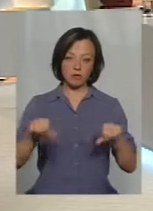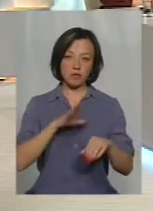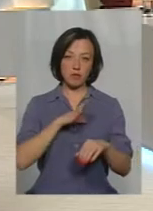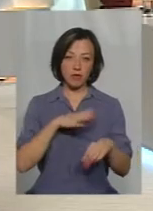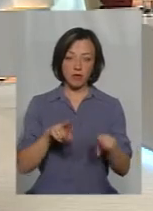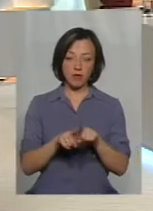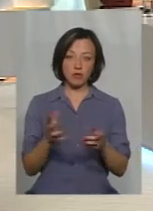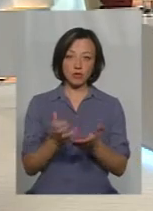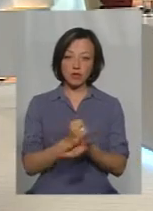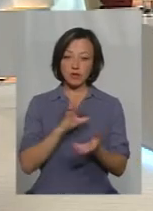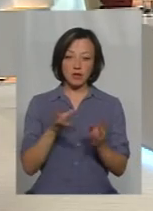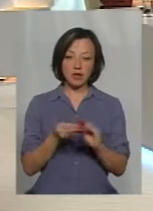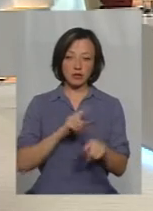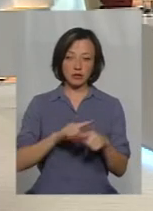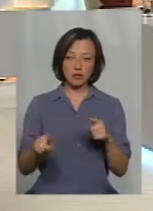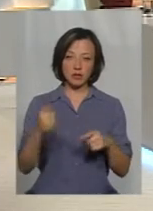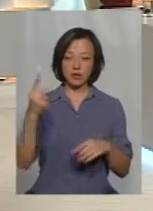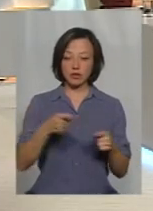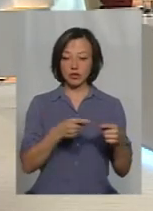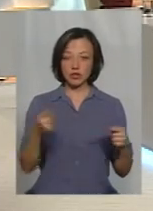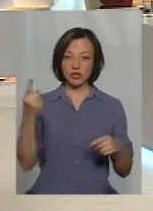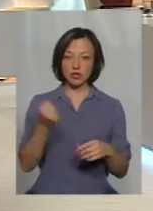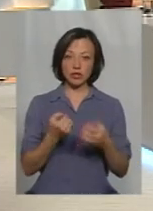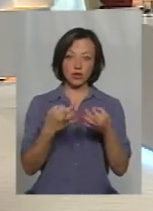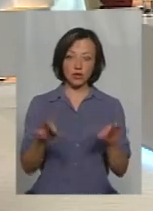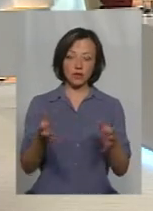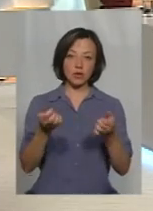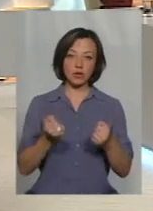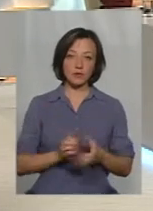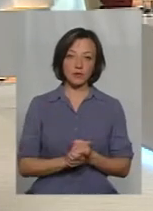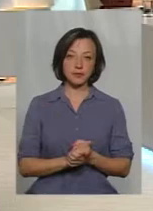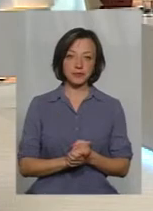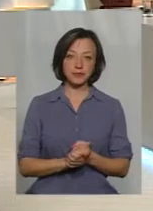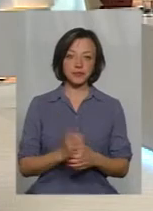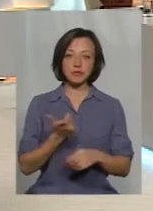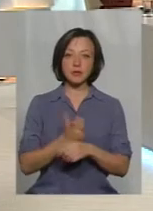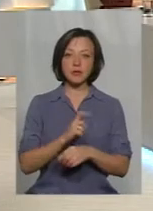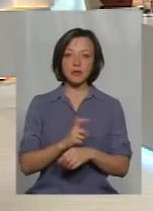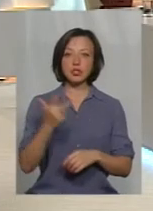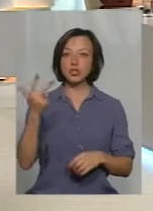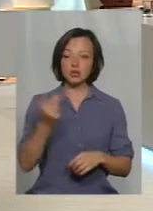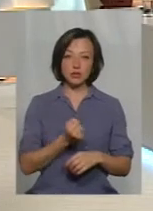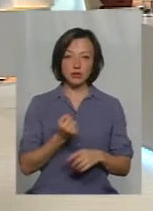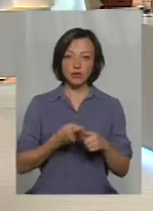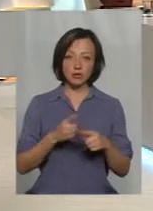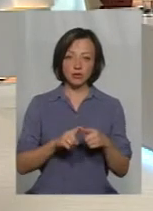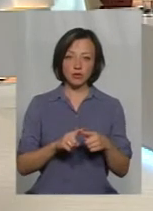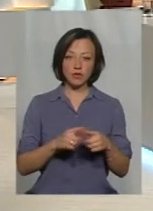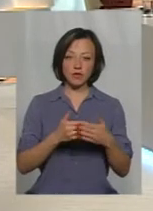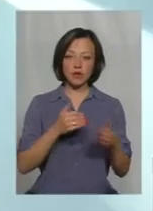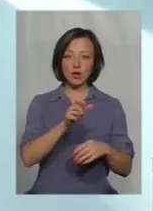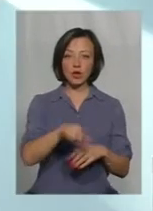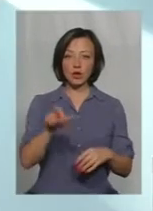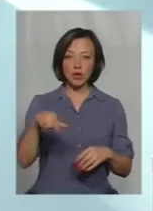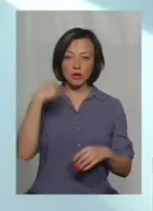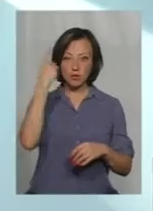Тоді, виходить, взагалі, напротязі тижня людина отримає дозвіл. Ну, найбільше три тижні. Тому, людей